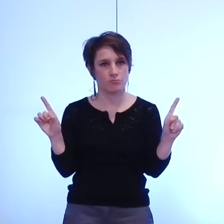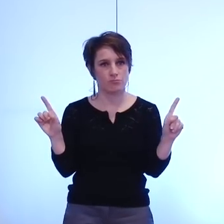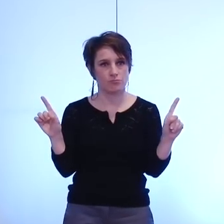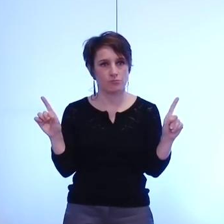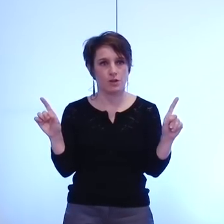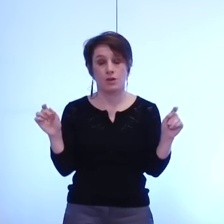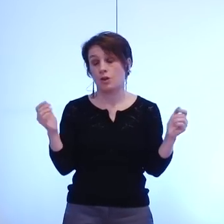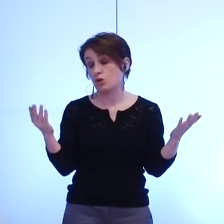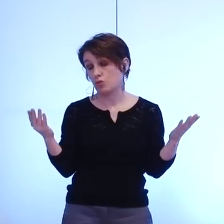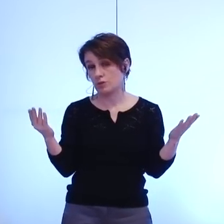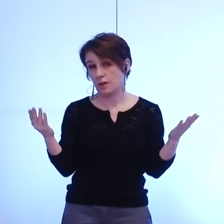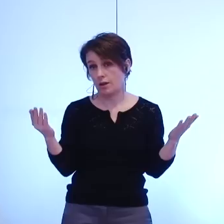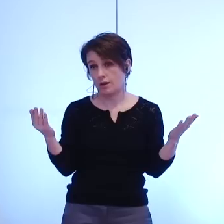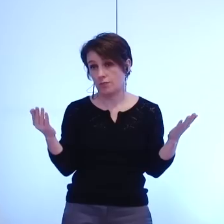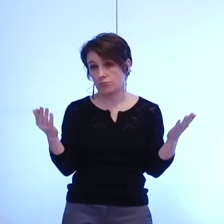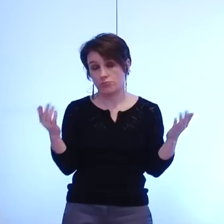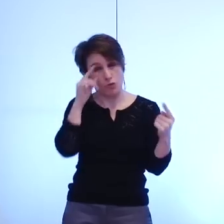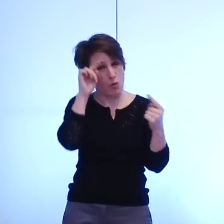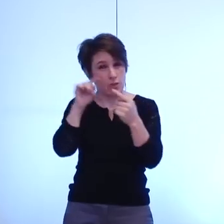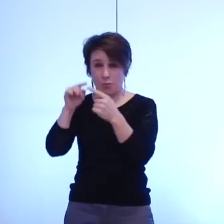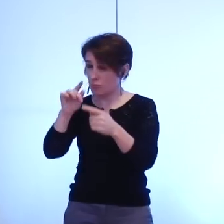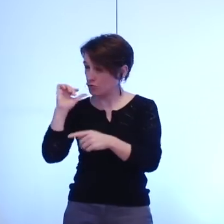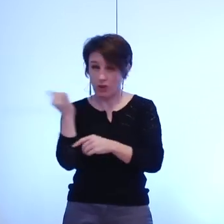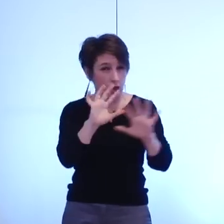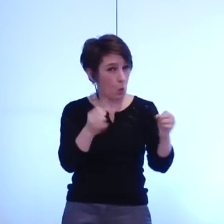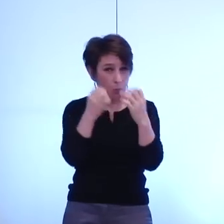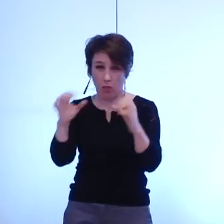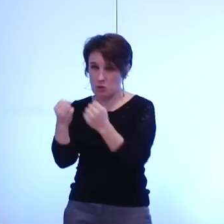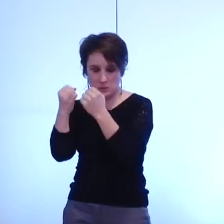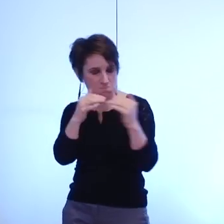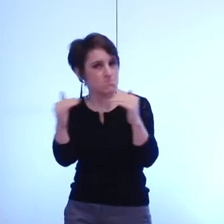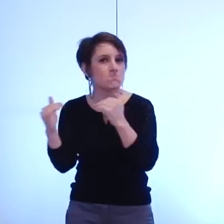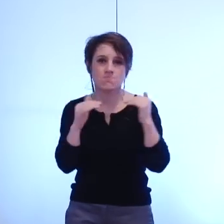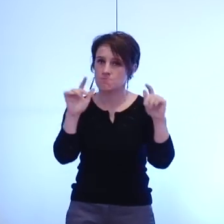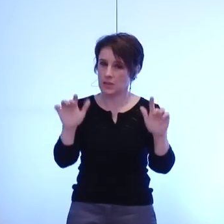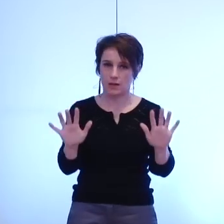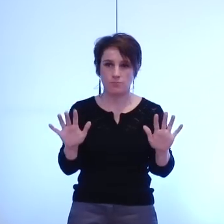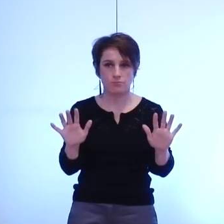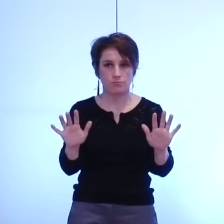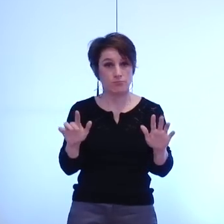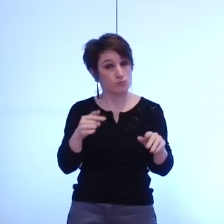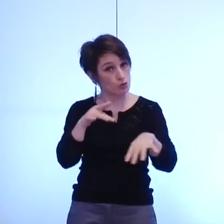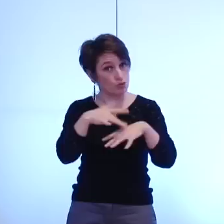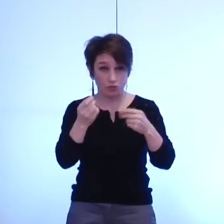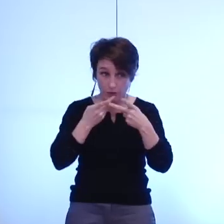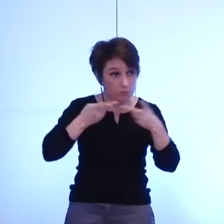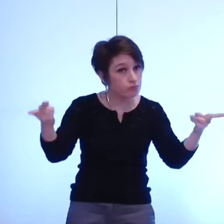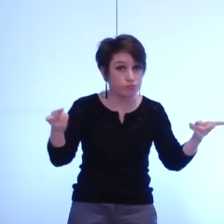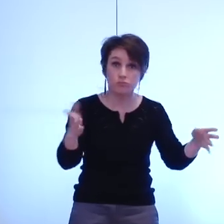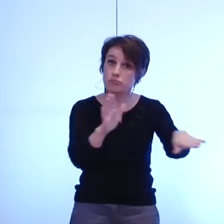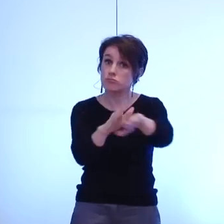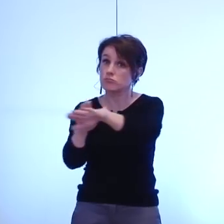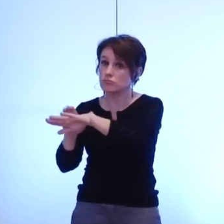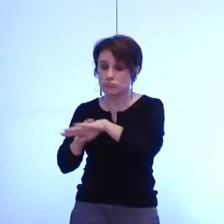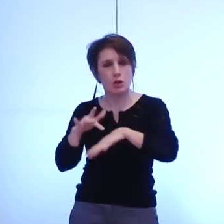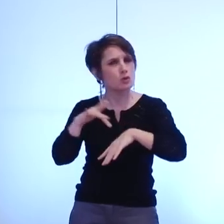cela est vrai pour toutes les compétences cette question a été posée cette question a